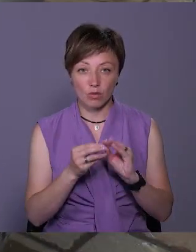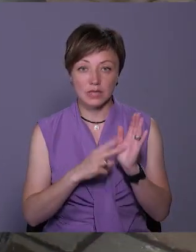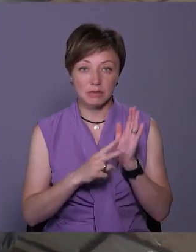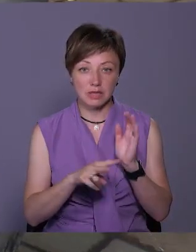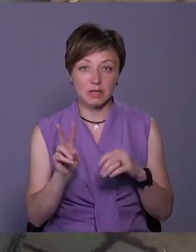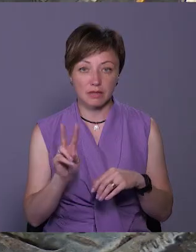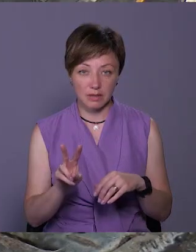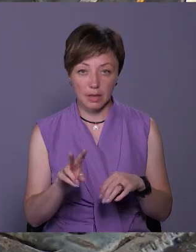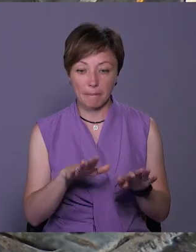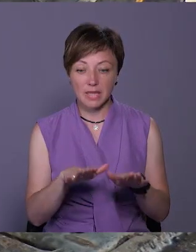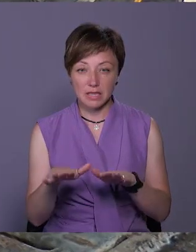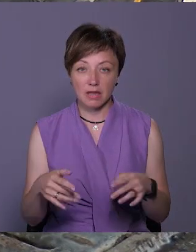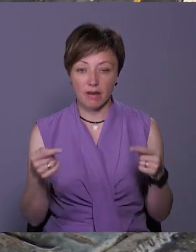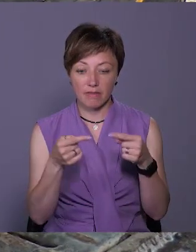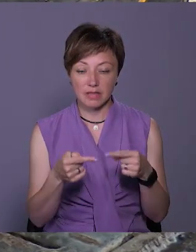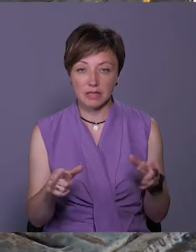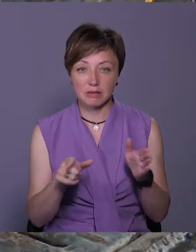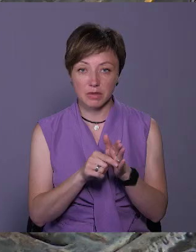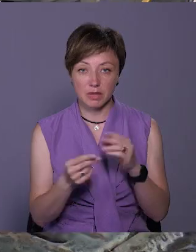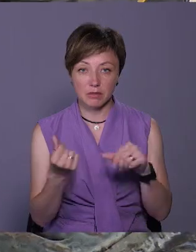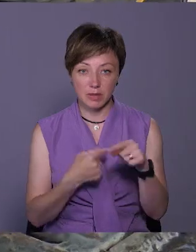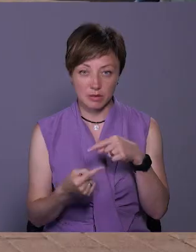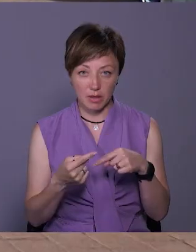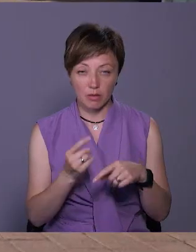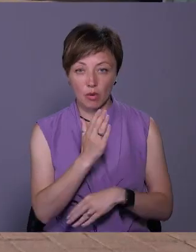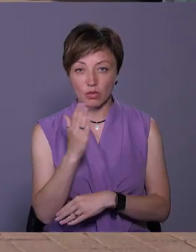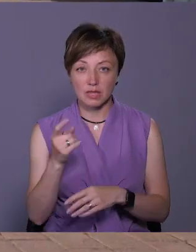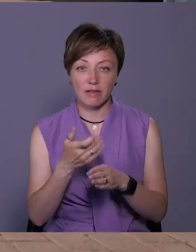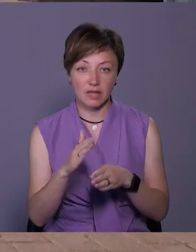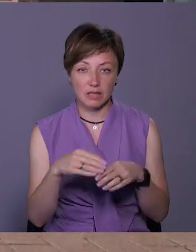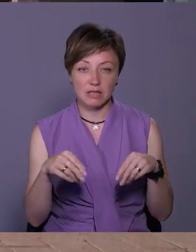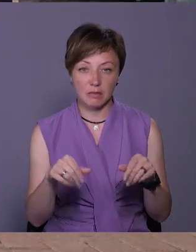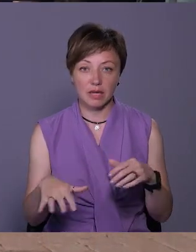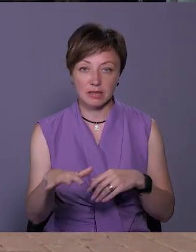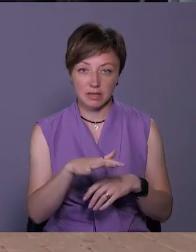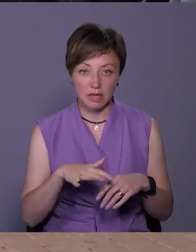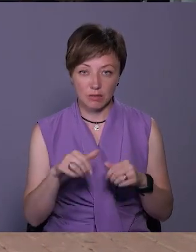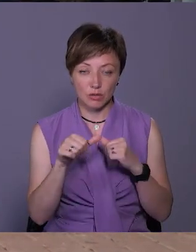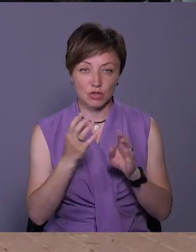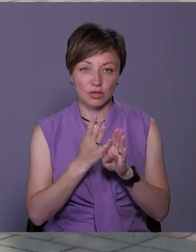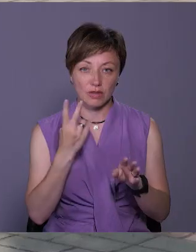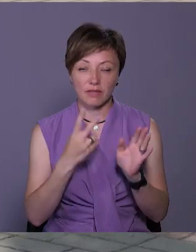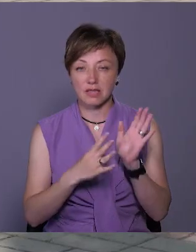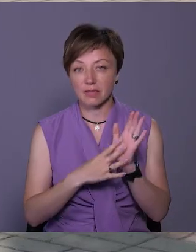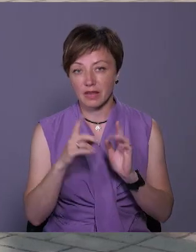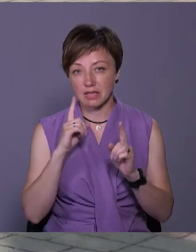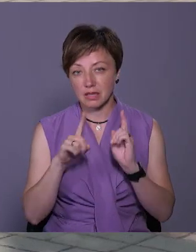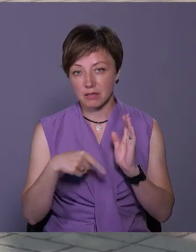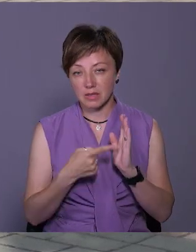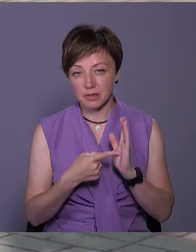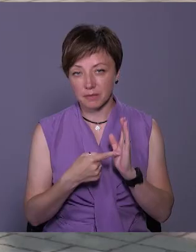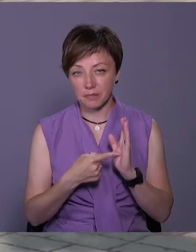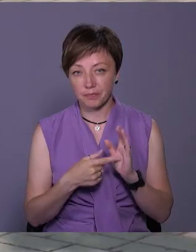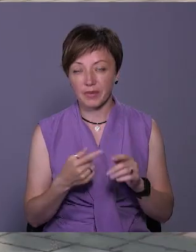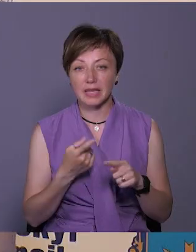72. Місця визначили спільно з підприємцями. Проголосували за виділення земельних ділянок на позачерговій 29-й сесії міської ради.